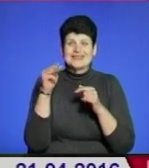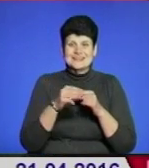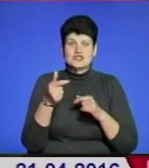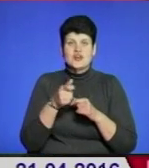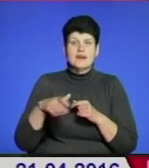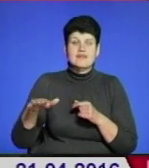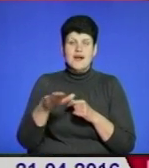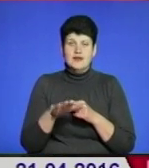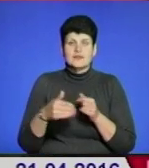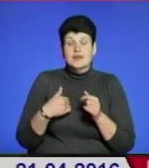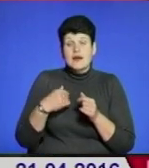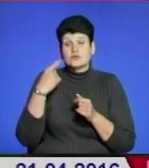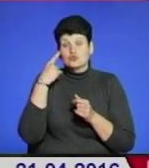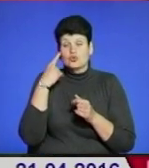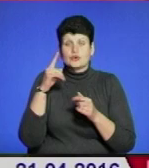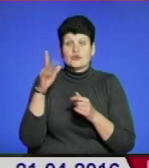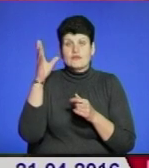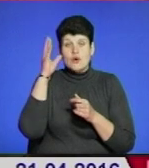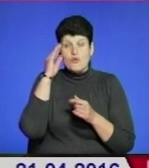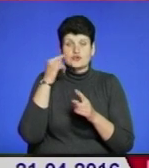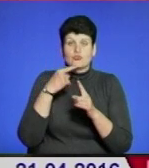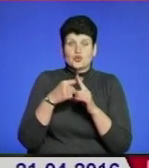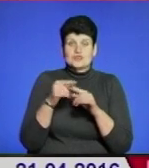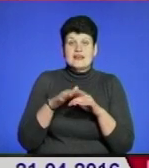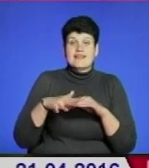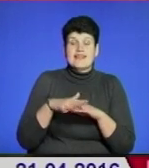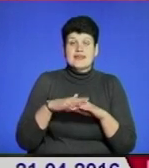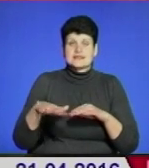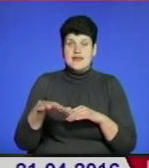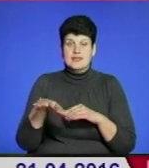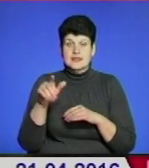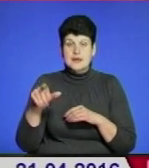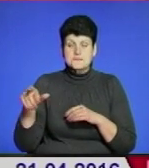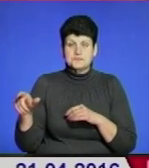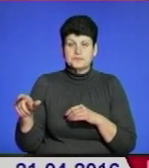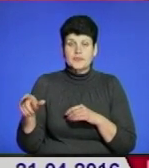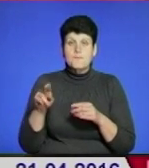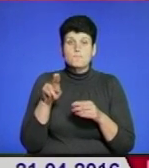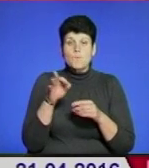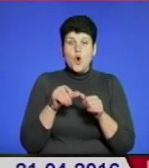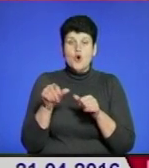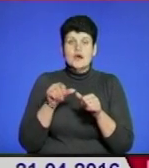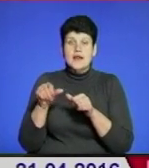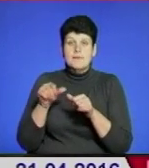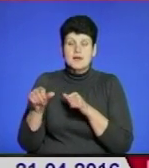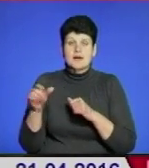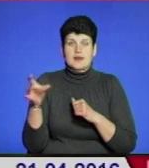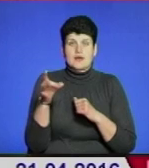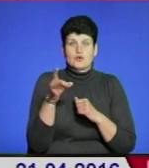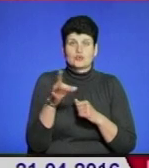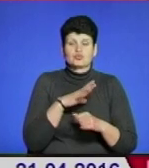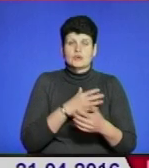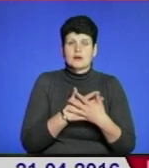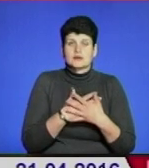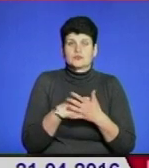що до 20, враховуючи плюс населення, бо по окремих районах активно було